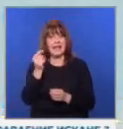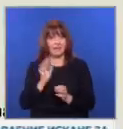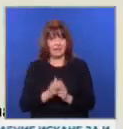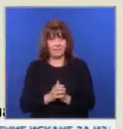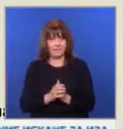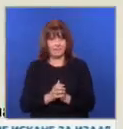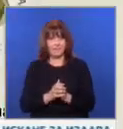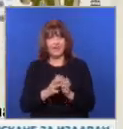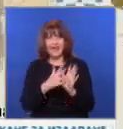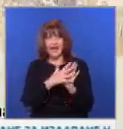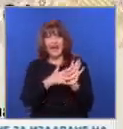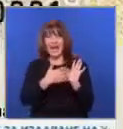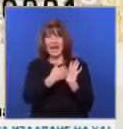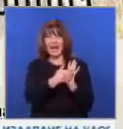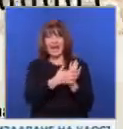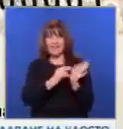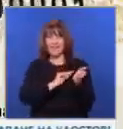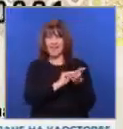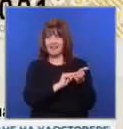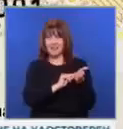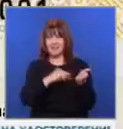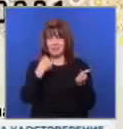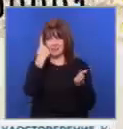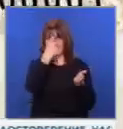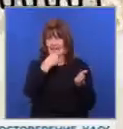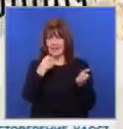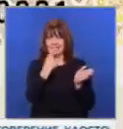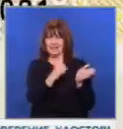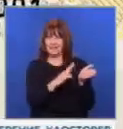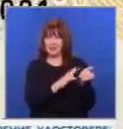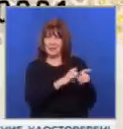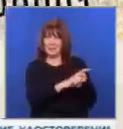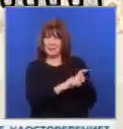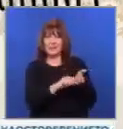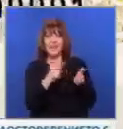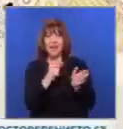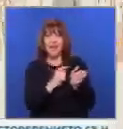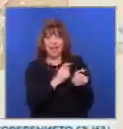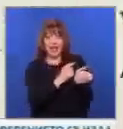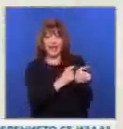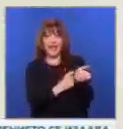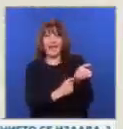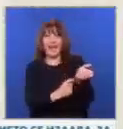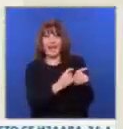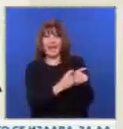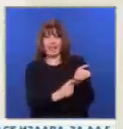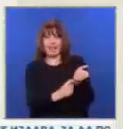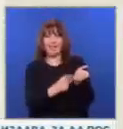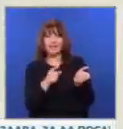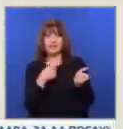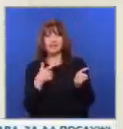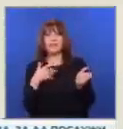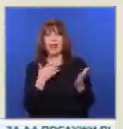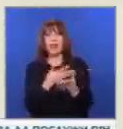следните. Релефните надписи и изображение на лицевата страна на банкнотата. Холограмната лента, която съдържа изображение на